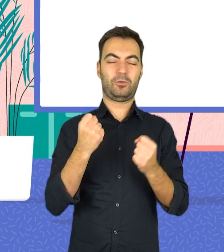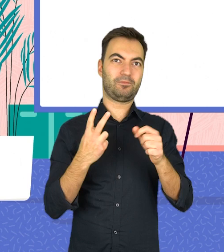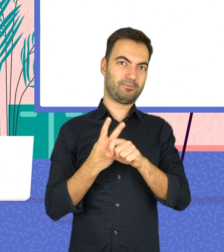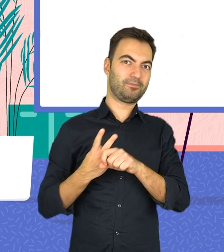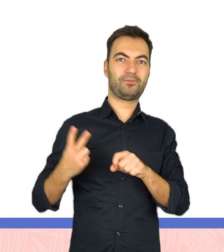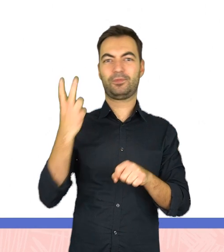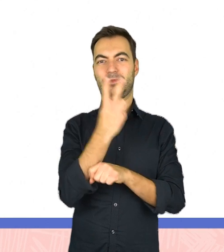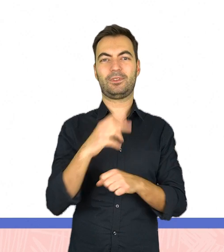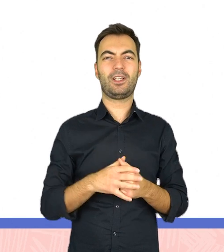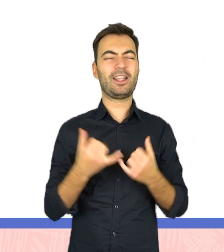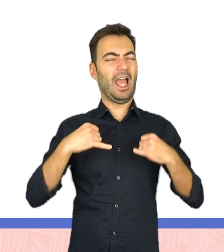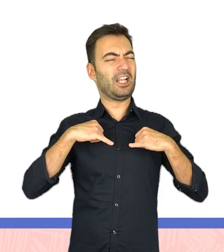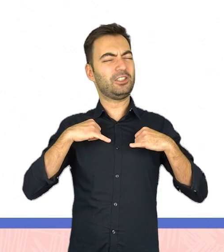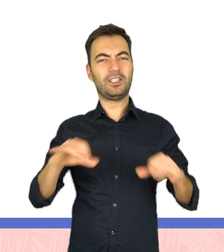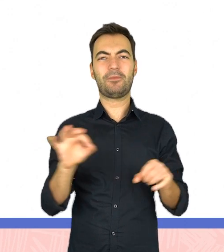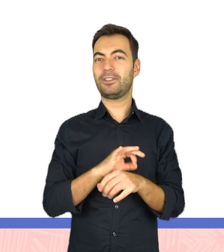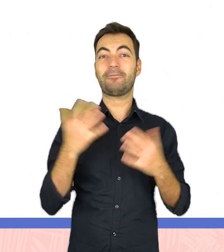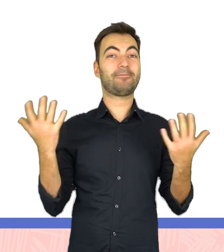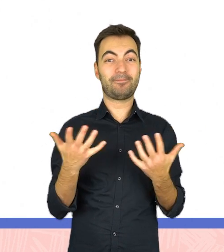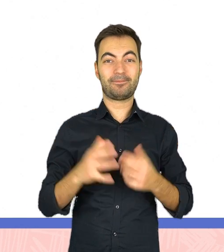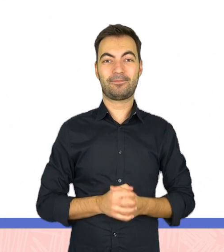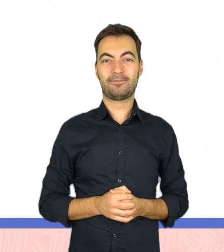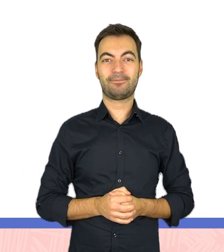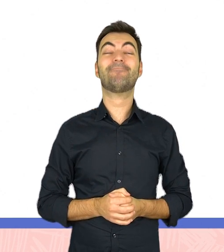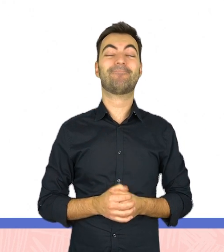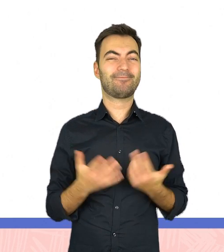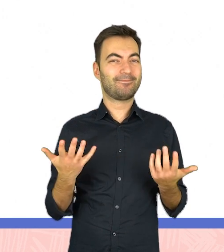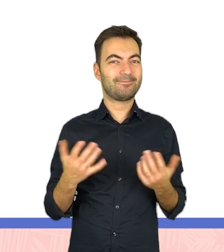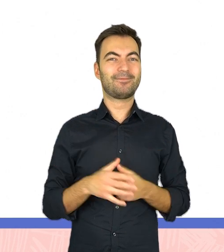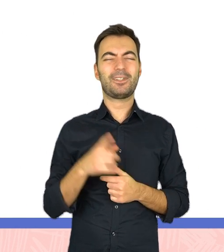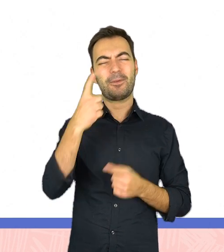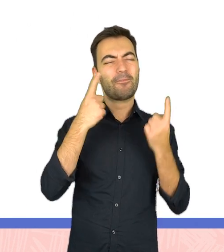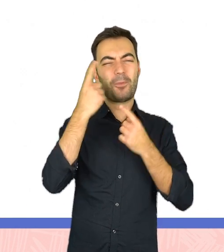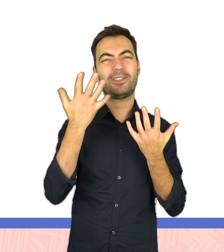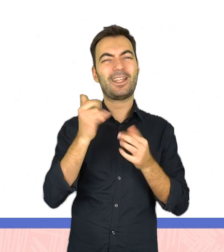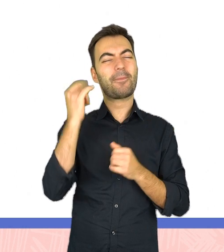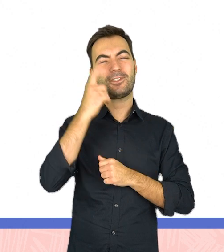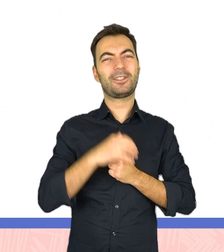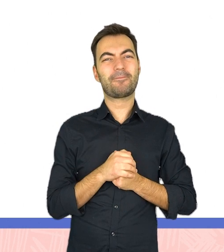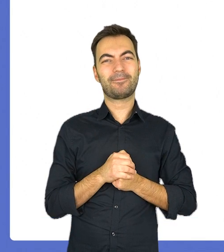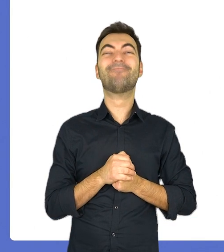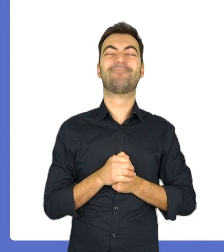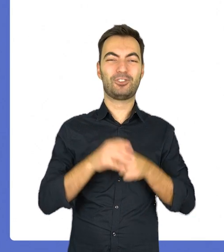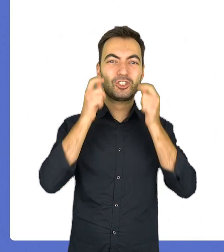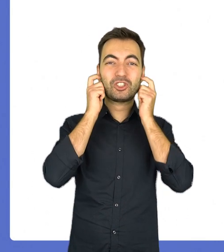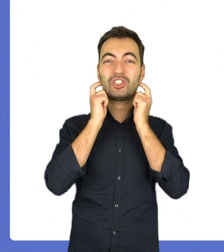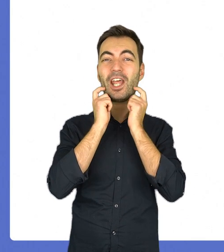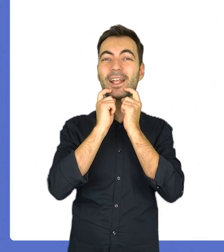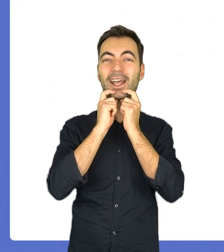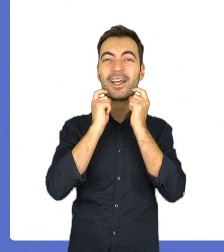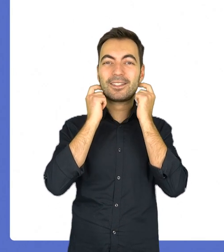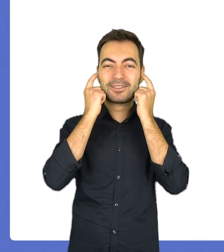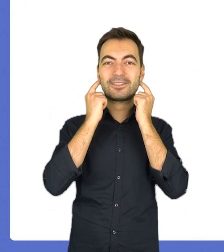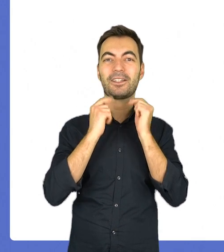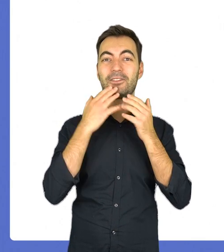mocarze. Najsilniejsze mięśnie znajdują się... No właśnie, zgadnijcie gdzie? W szczękach.